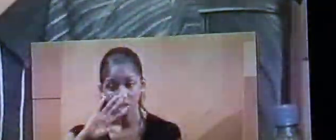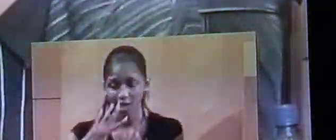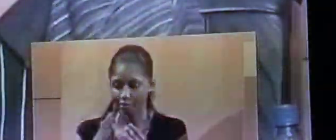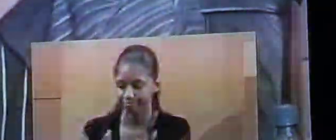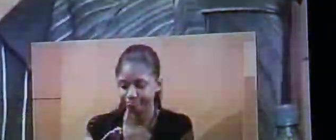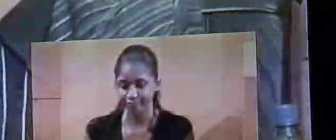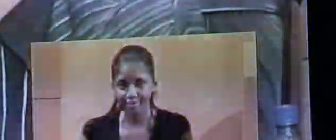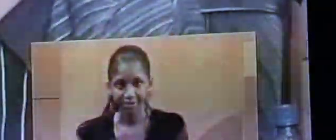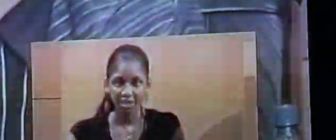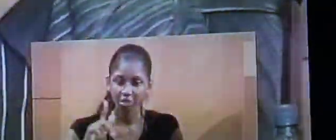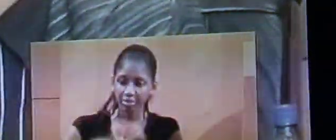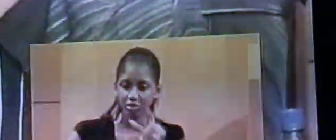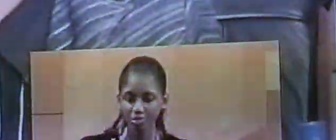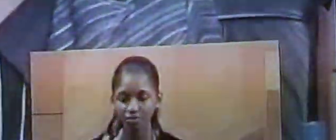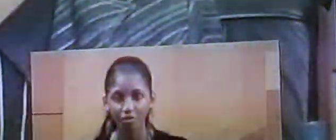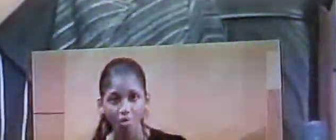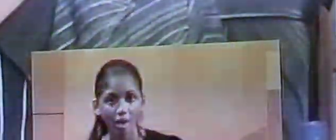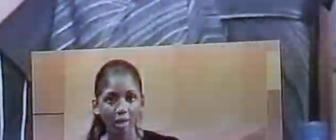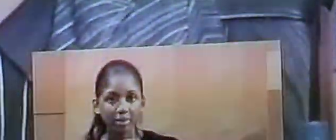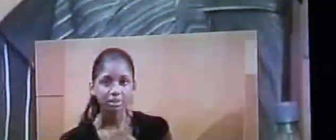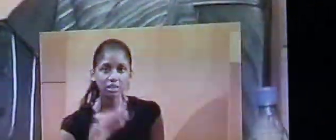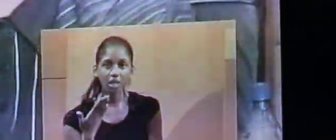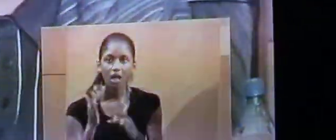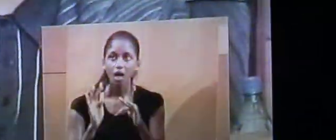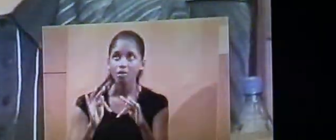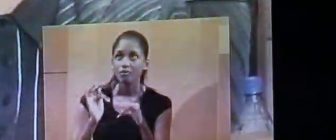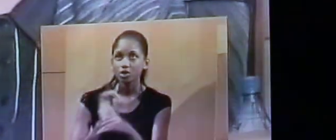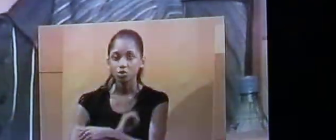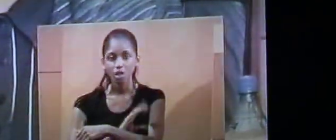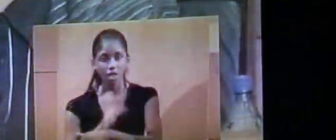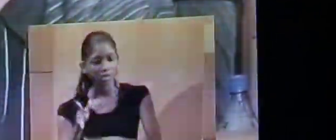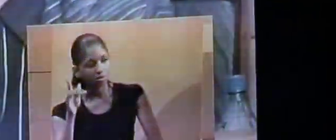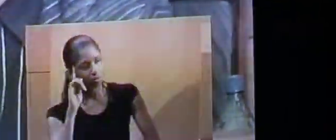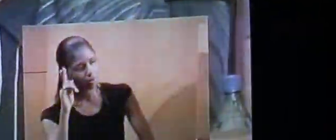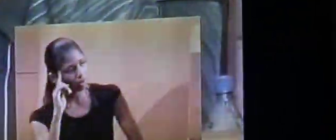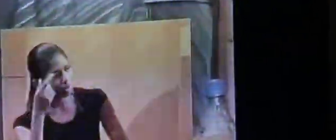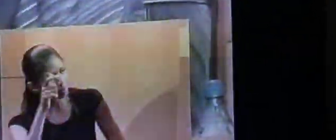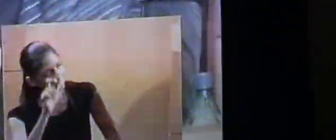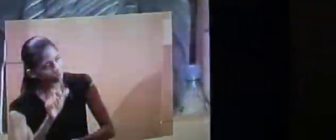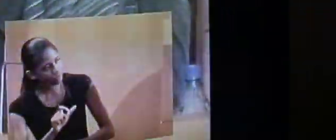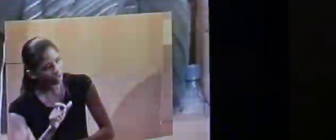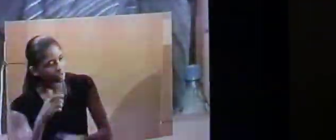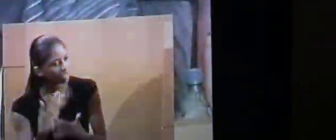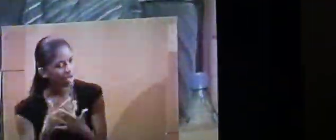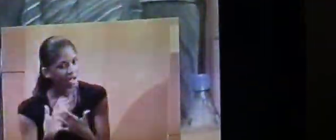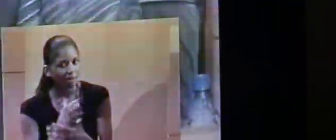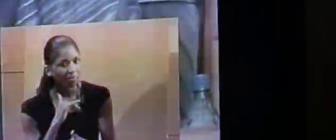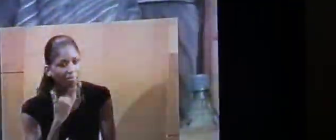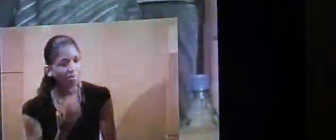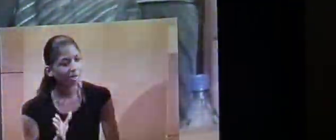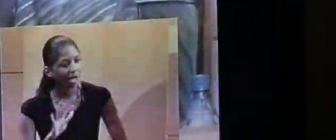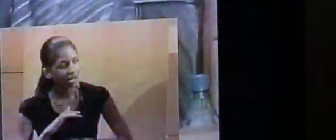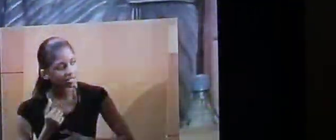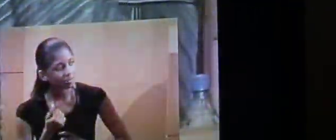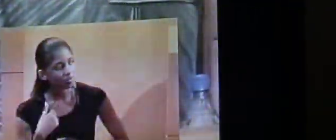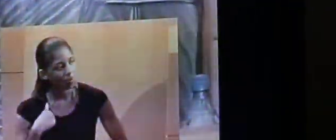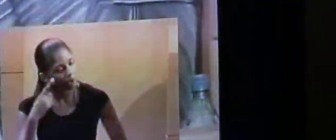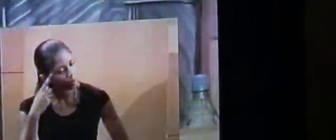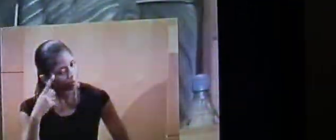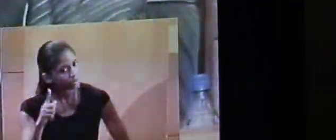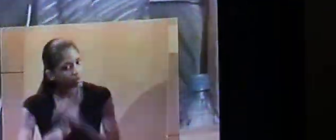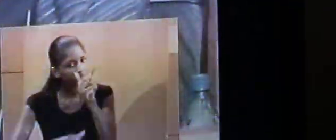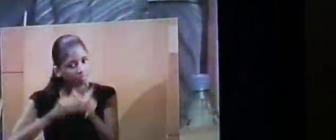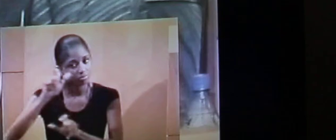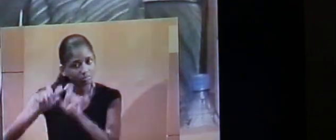qui se permettent d'apprécier la qualité d'un journaliste ou pas d'une personne, c'est inadmissible en tout cas. Je pense que le